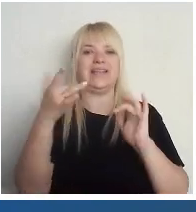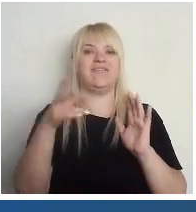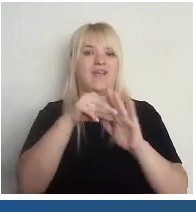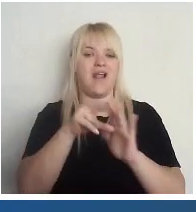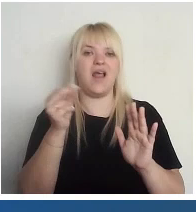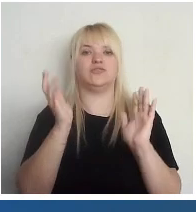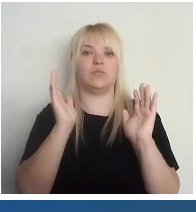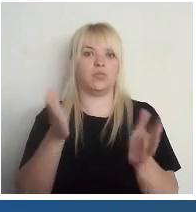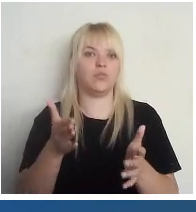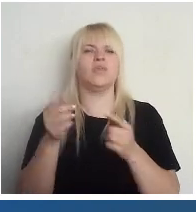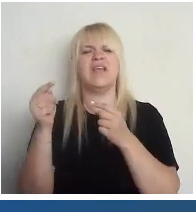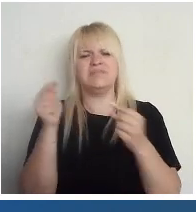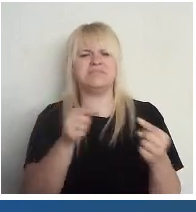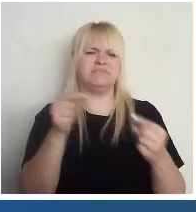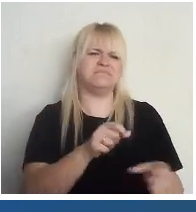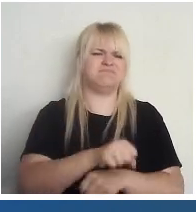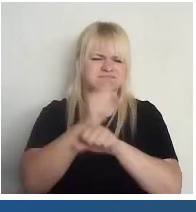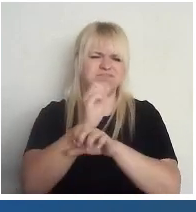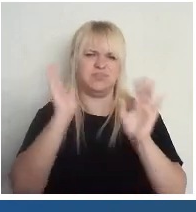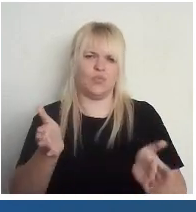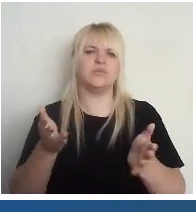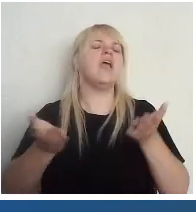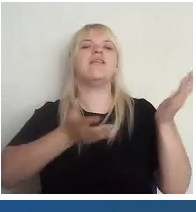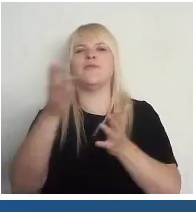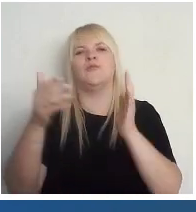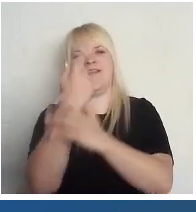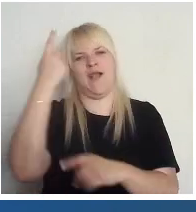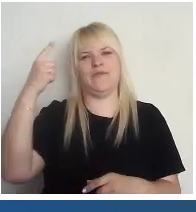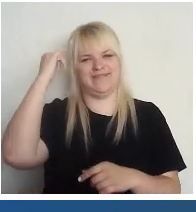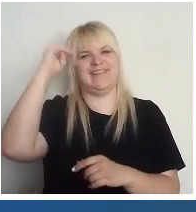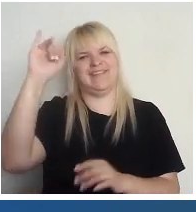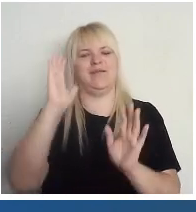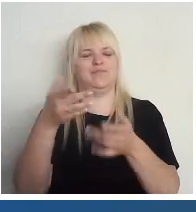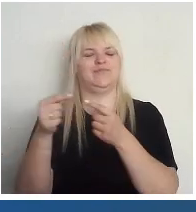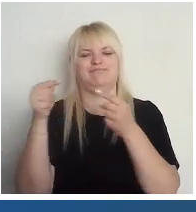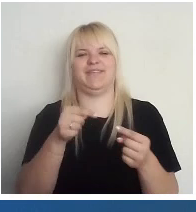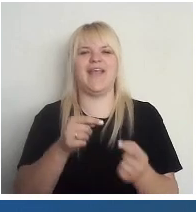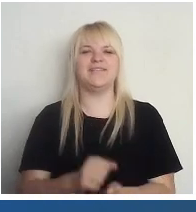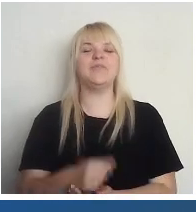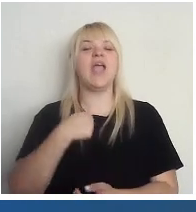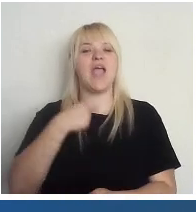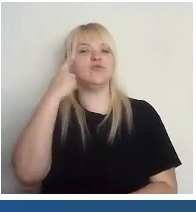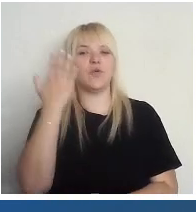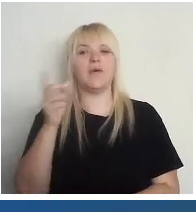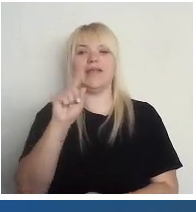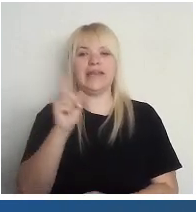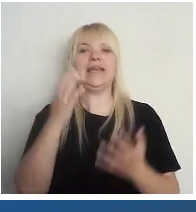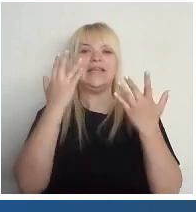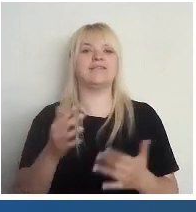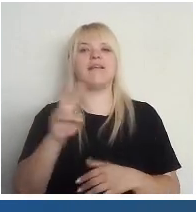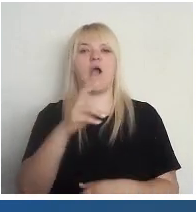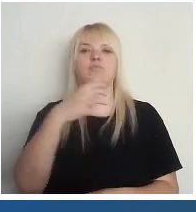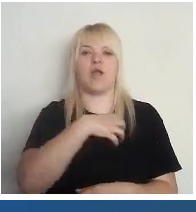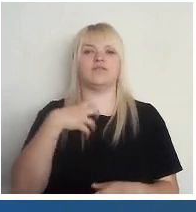pretenzīs, sabiedrībā būs pretenzīs, pret ja kurām jaunām idejām ir pretenzīs. Es domāju, ir risinājumi, kā to ieviest lēnām ir pašvaldība vēlēšanas.